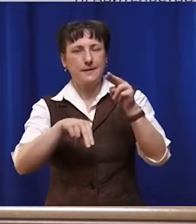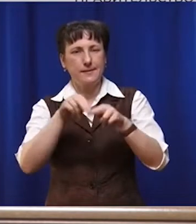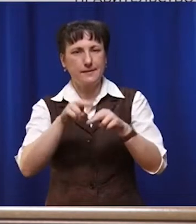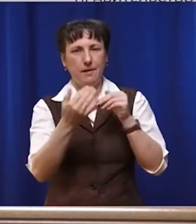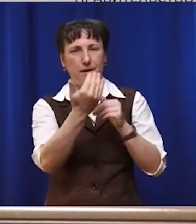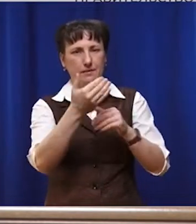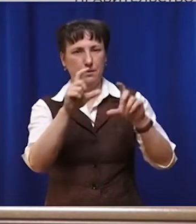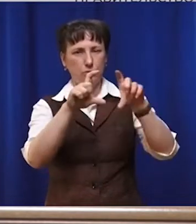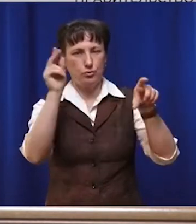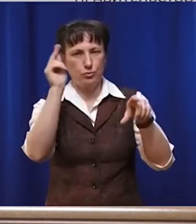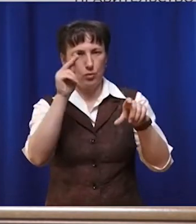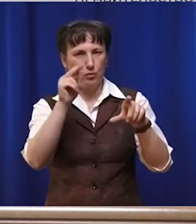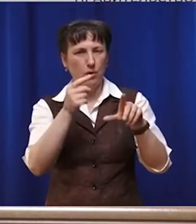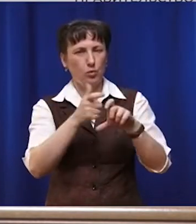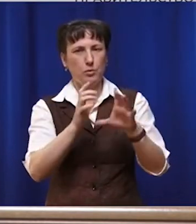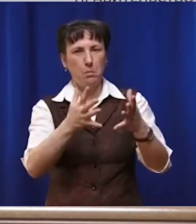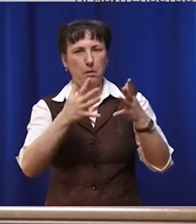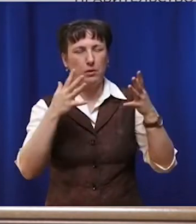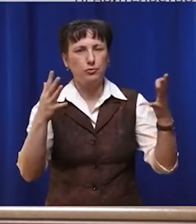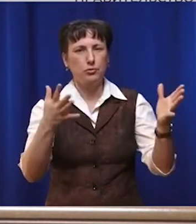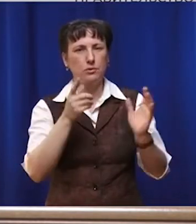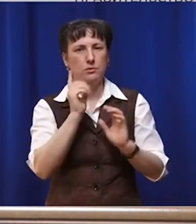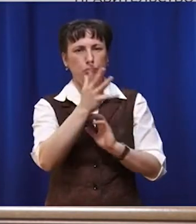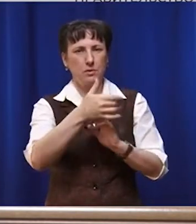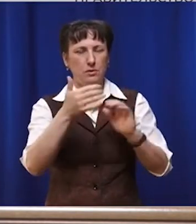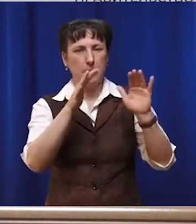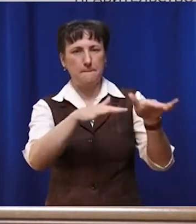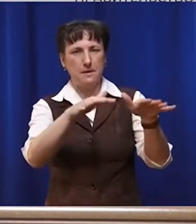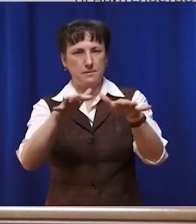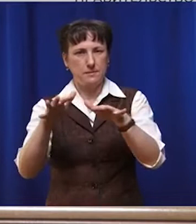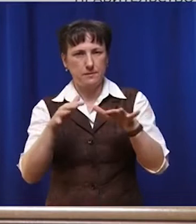большой типовой проект на полторы тысячи учебных мест